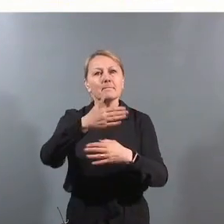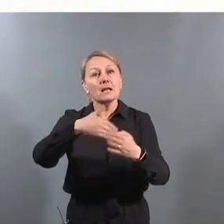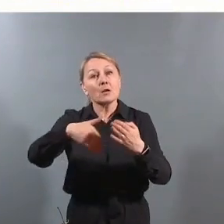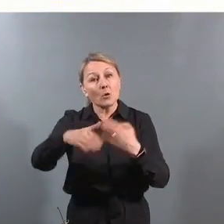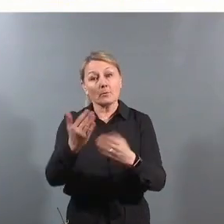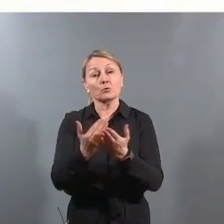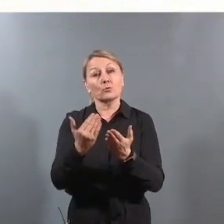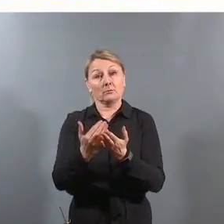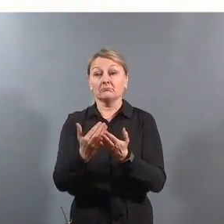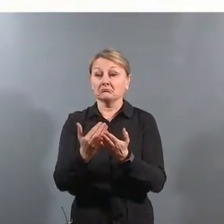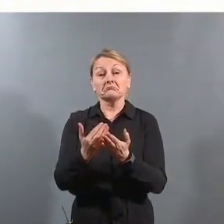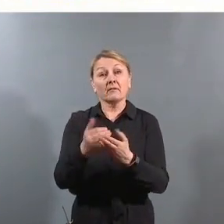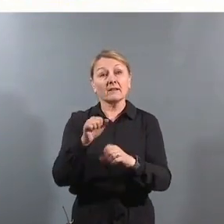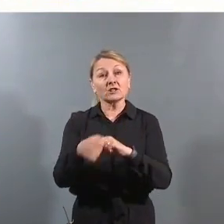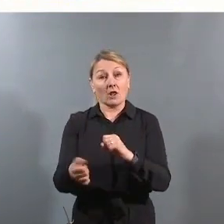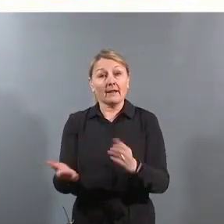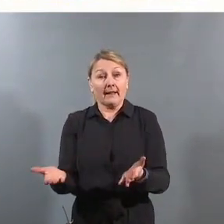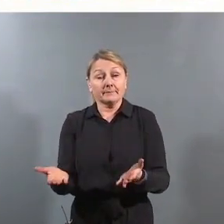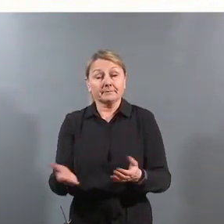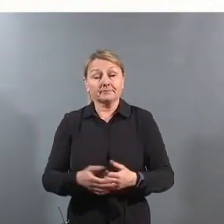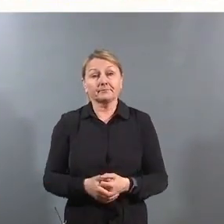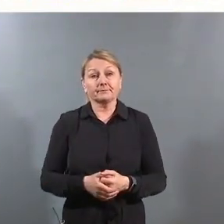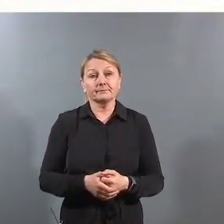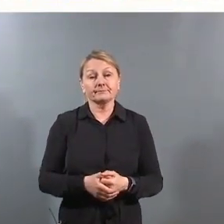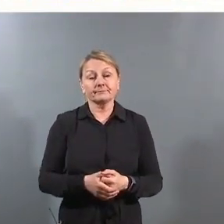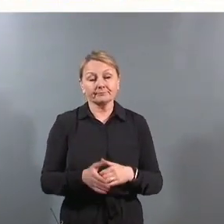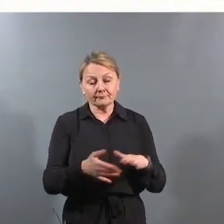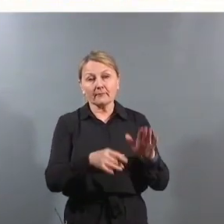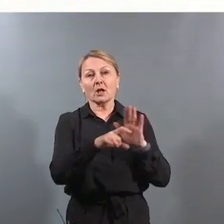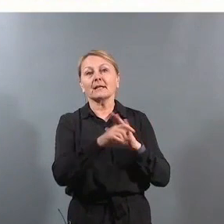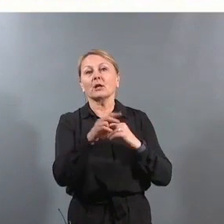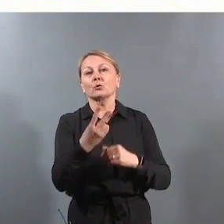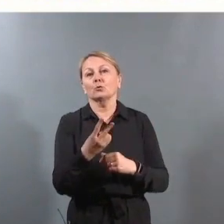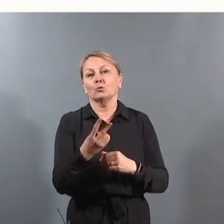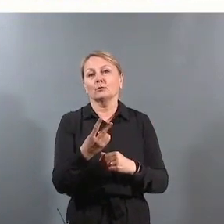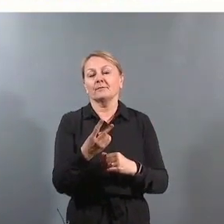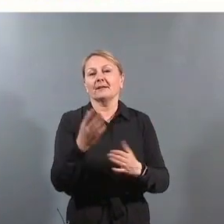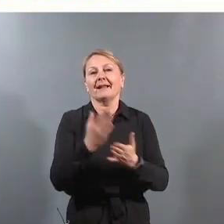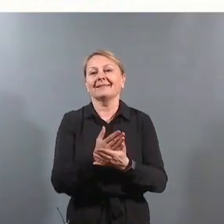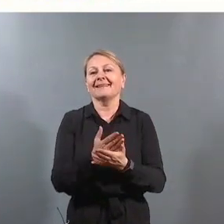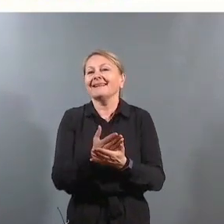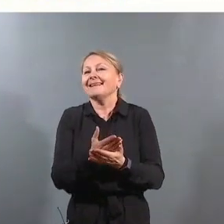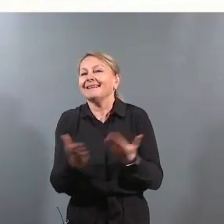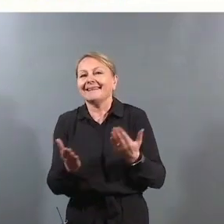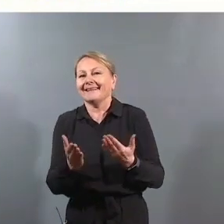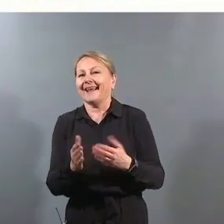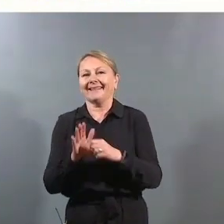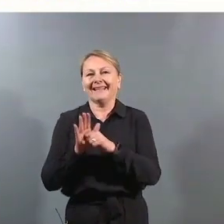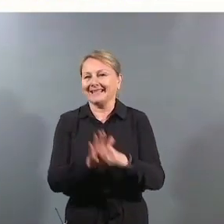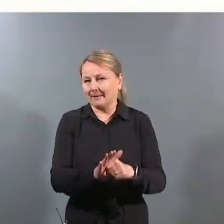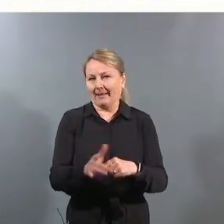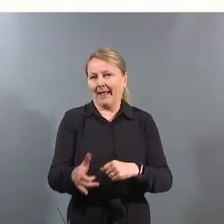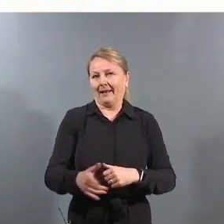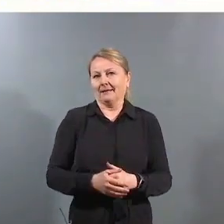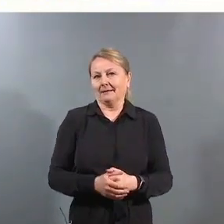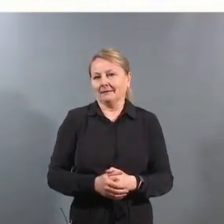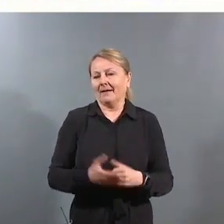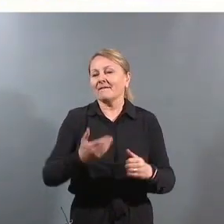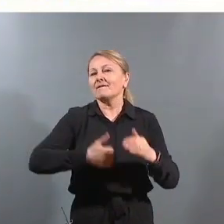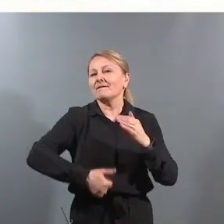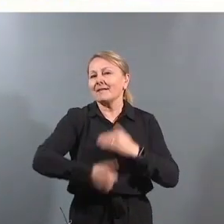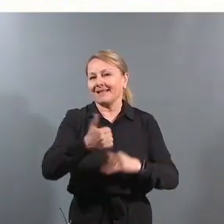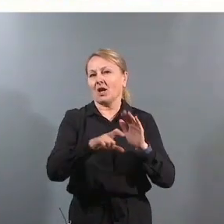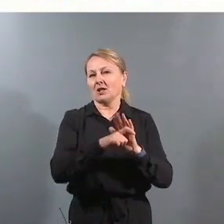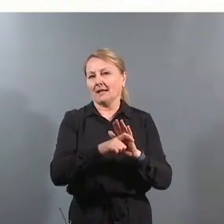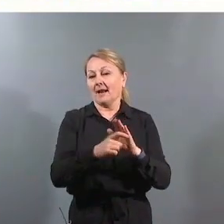vært skadelig. Så til artikkel 2, retten til ikke-diskriminering. Det er også en veldig viktig artikkel. Den gjelder